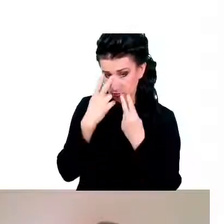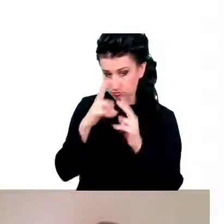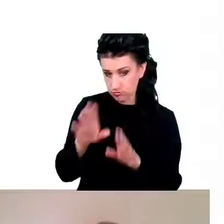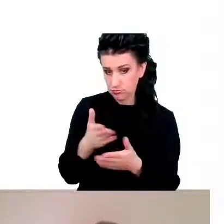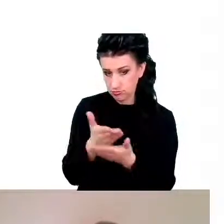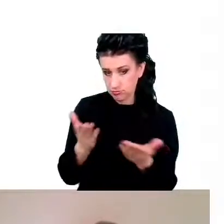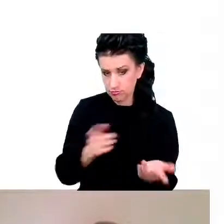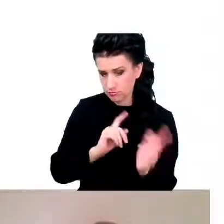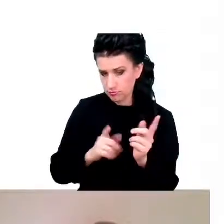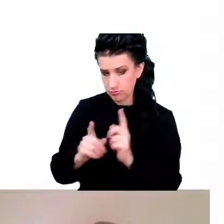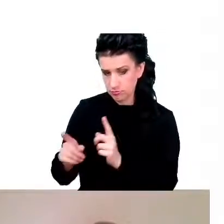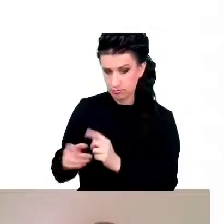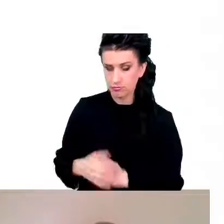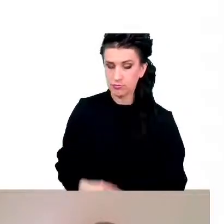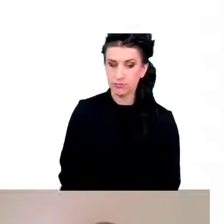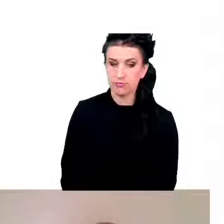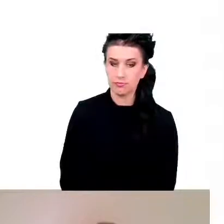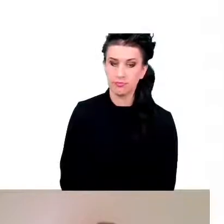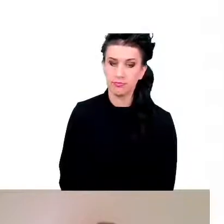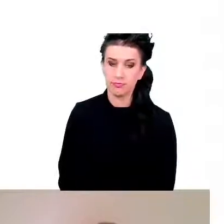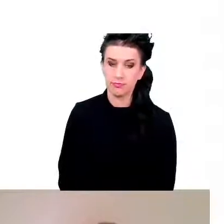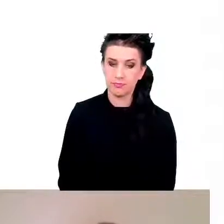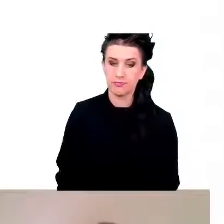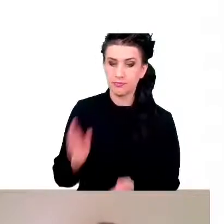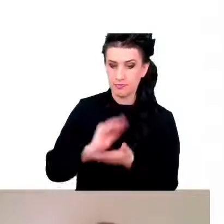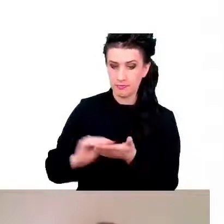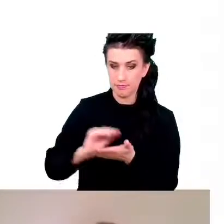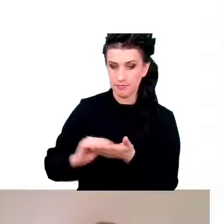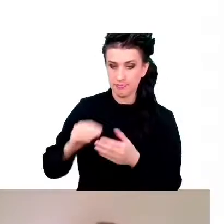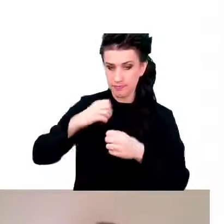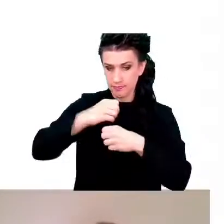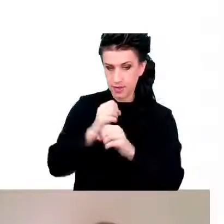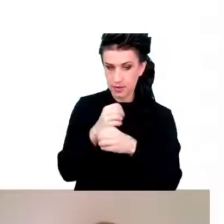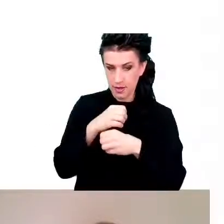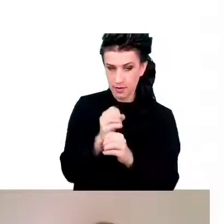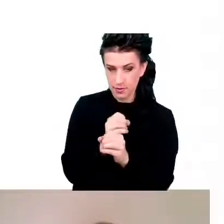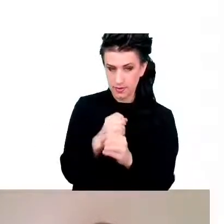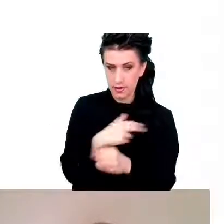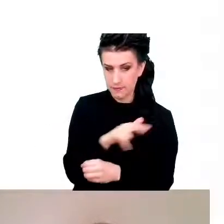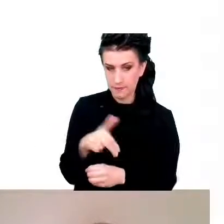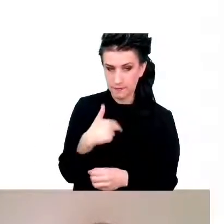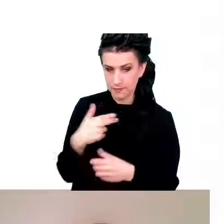opisuje badania, które zrobiliśmy u nas w laboratorium.